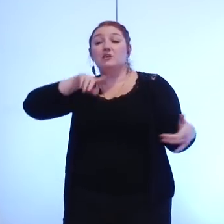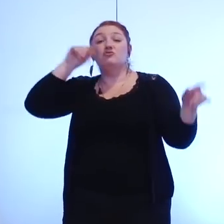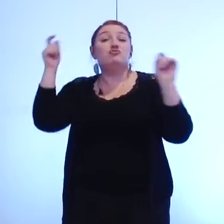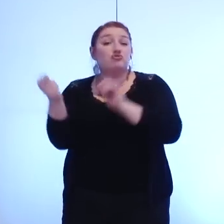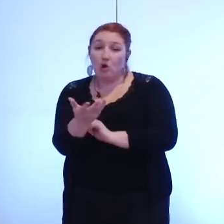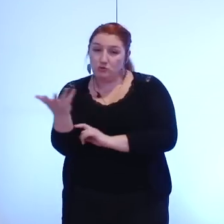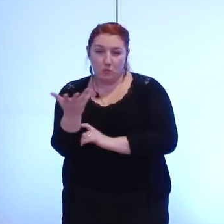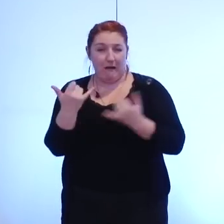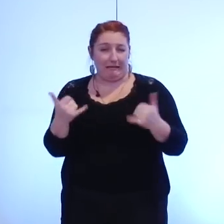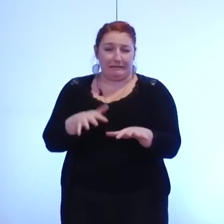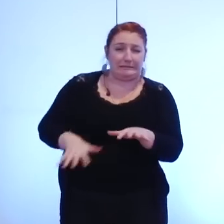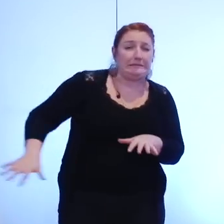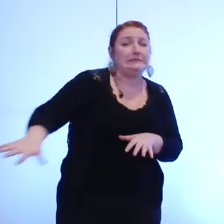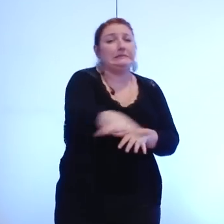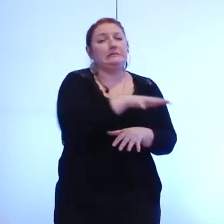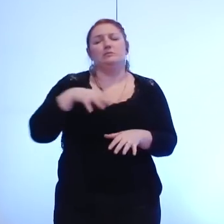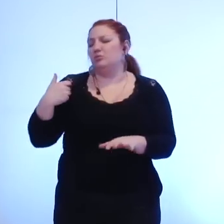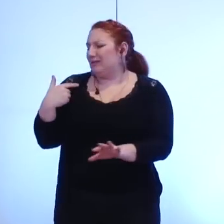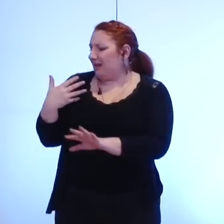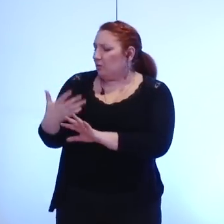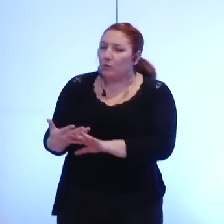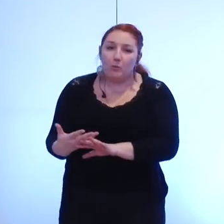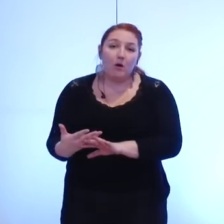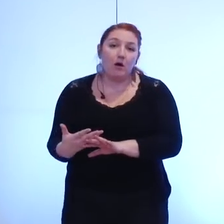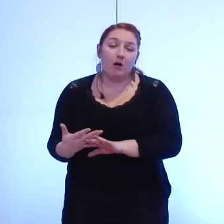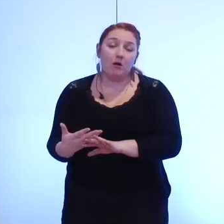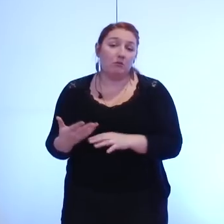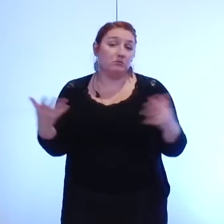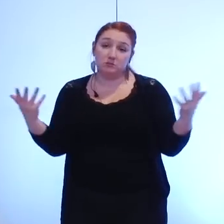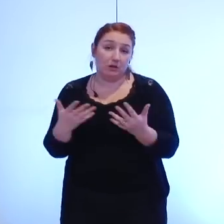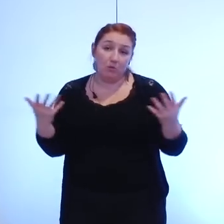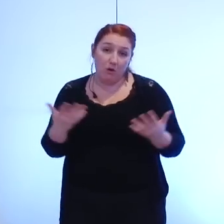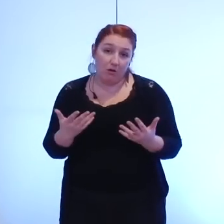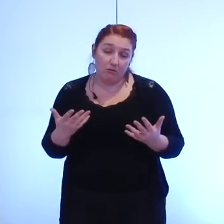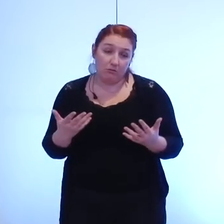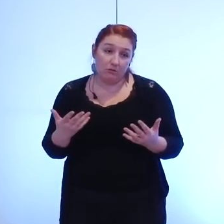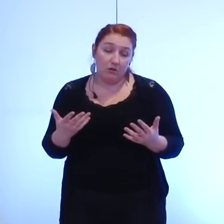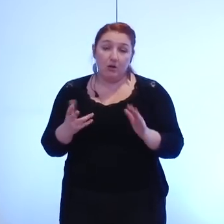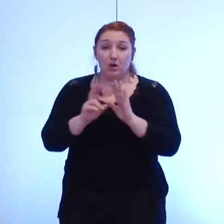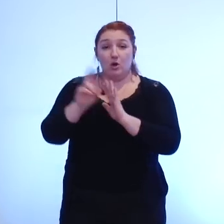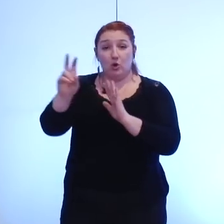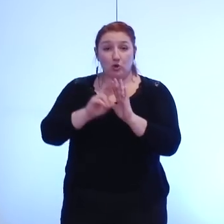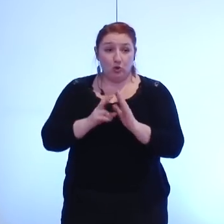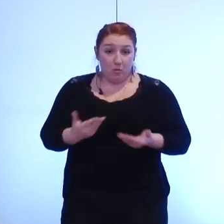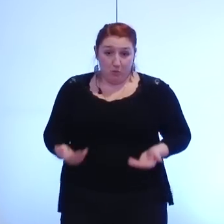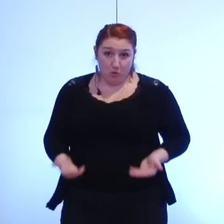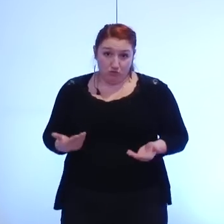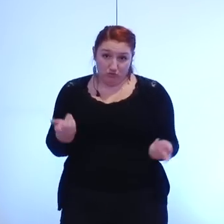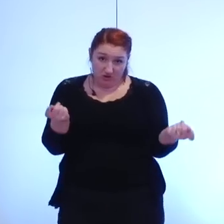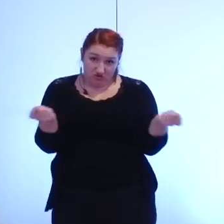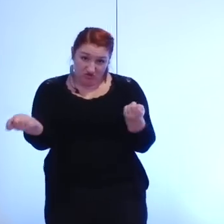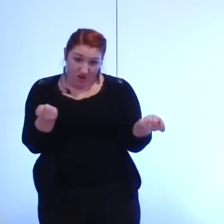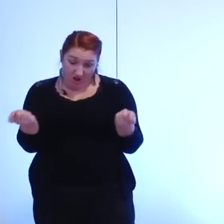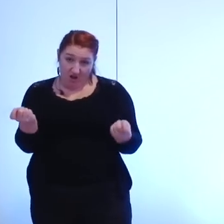notre agglomération depuis quelques mois au fond c'est que Grenoble aujourd'hui est dirigé par un